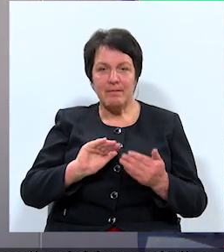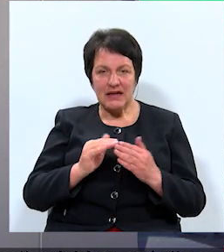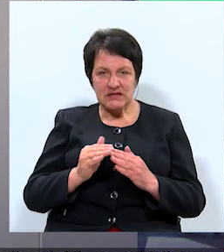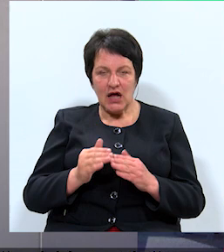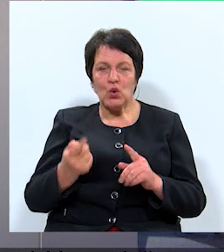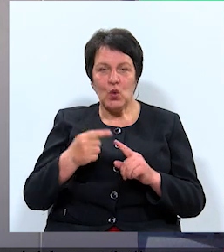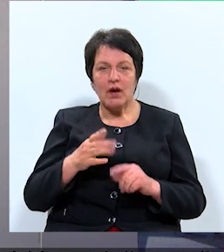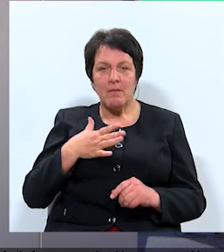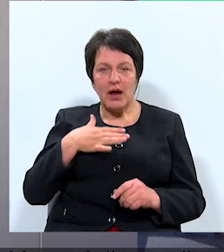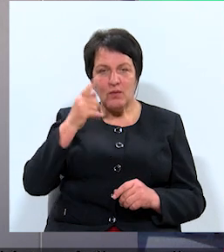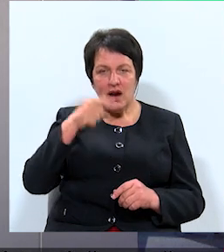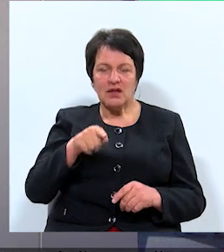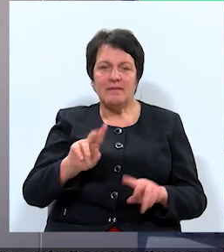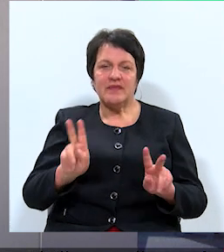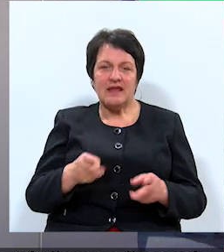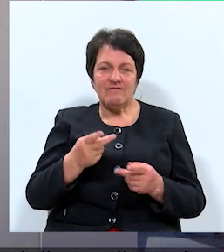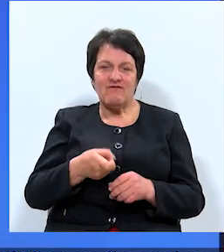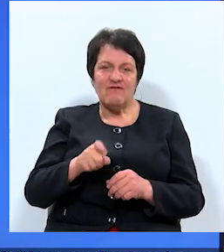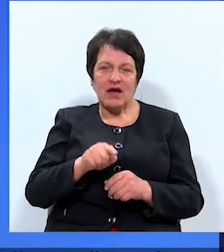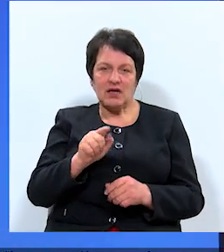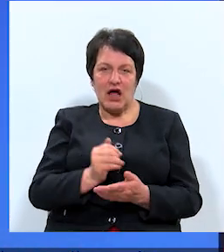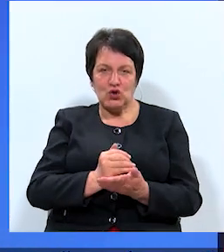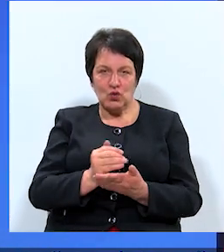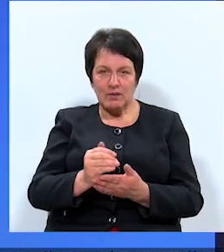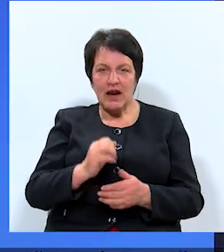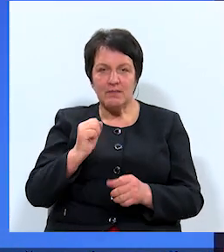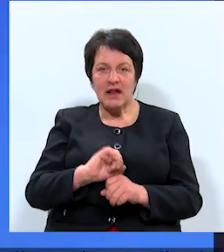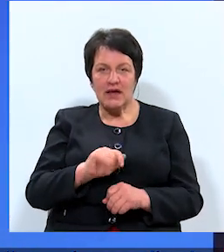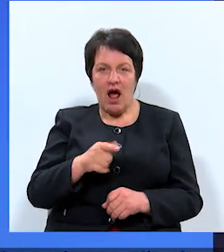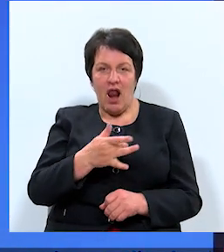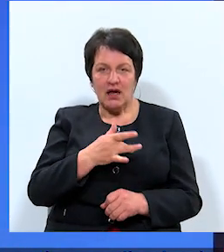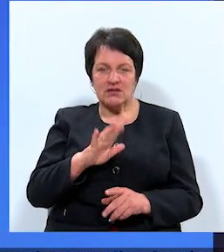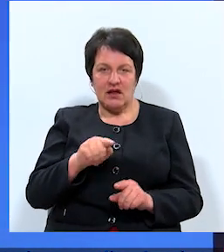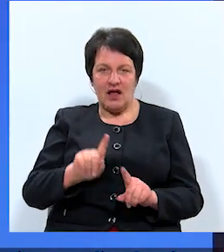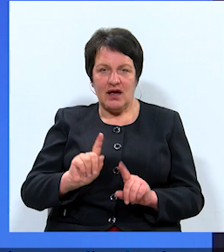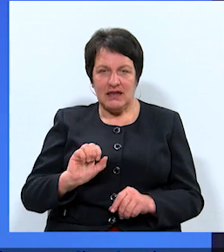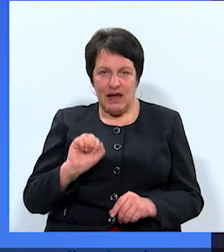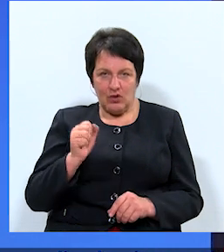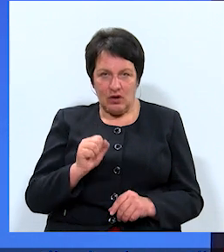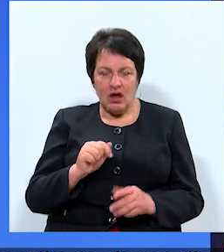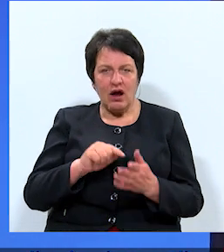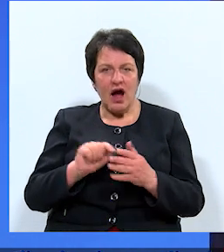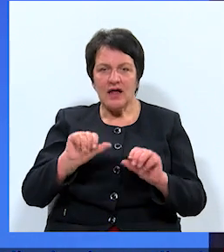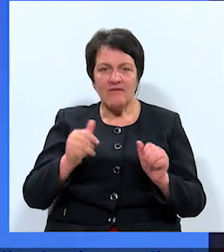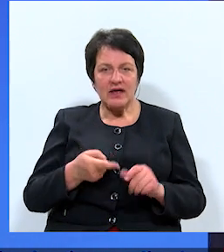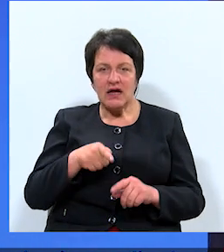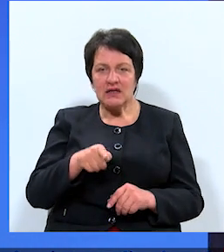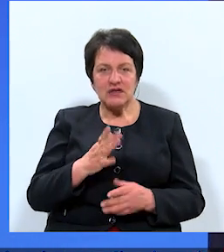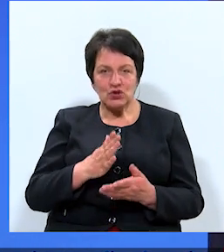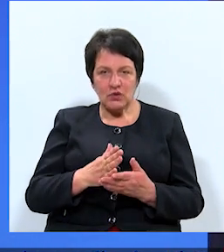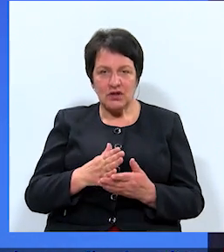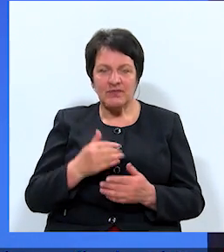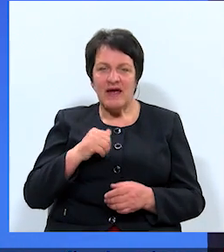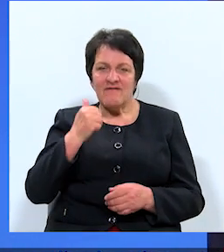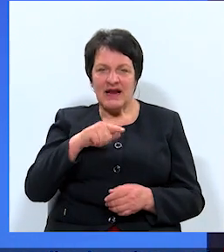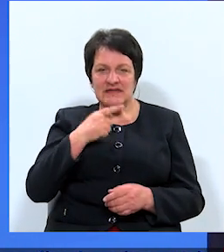Un, manuprāt, tam nevajadzētu vairāk tā turpināties, pat, ja tas liekas, ka tā ir demokrāta. Kādā veidā tas notiek. Bet es vēl gribētu